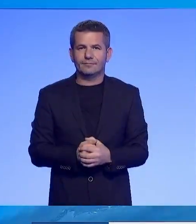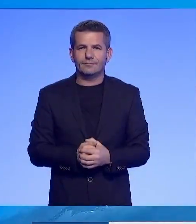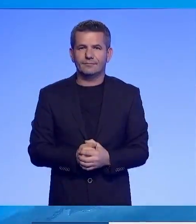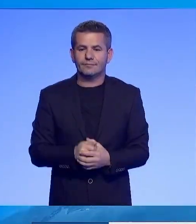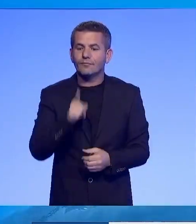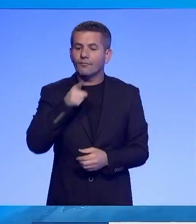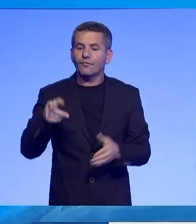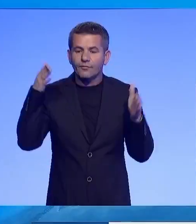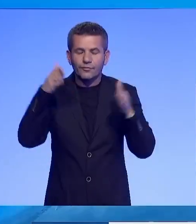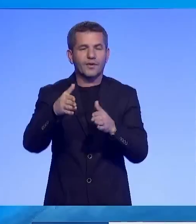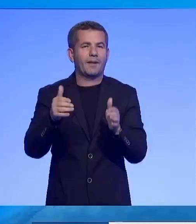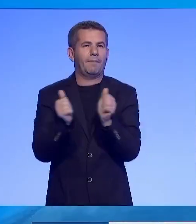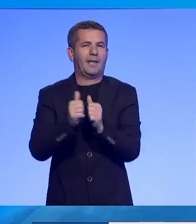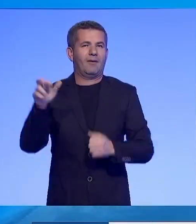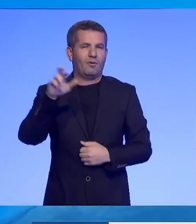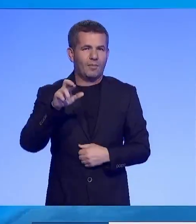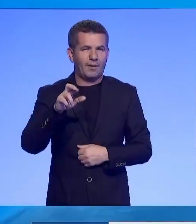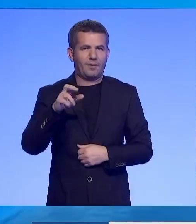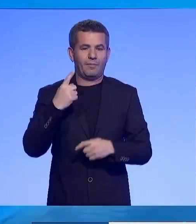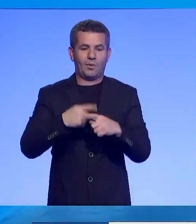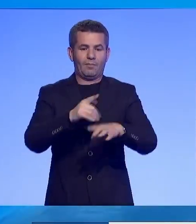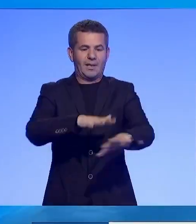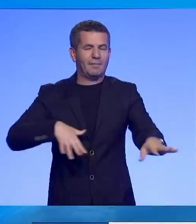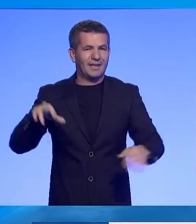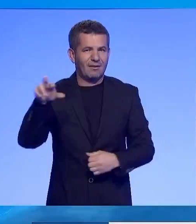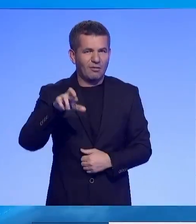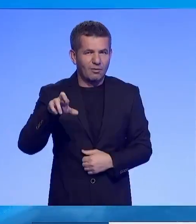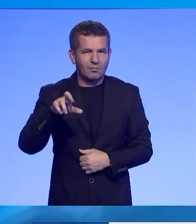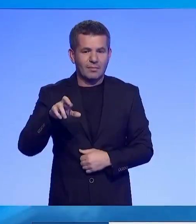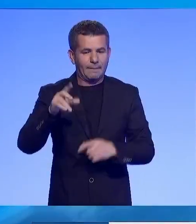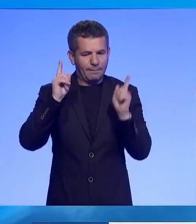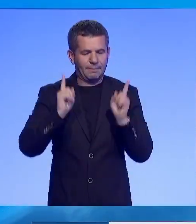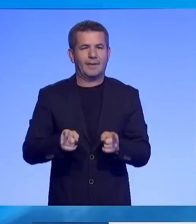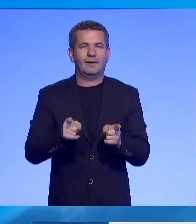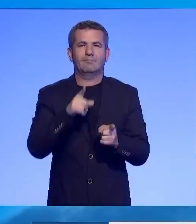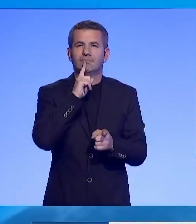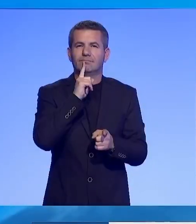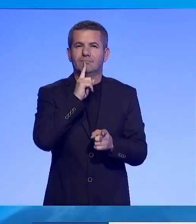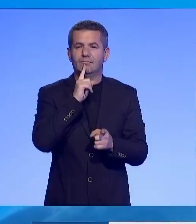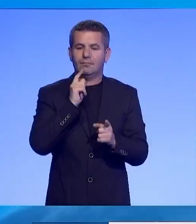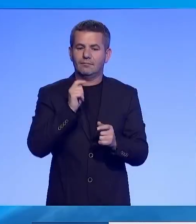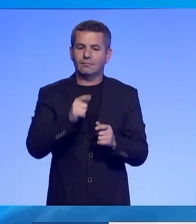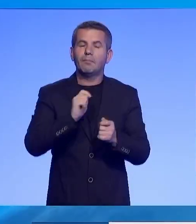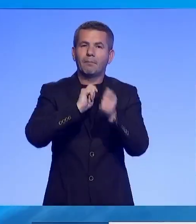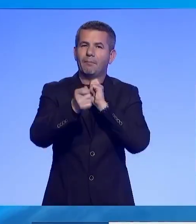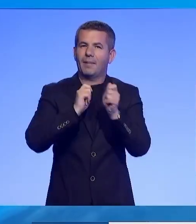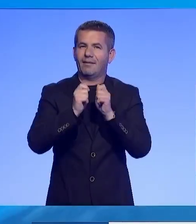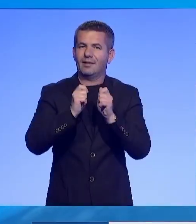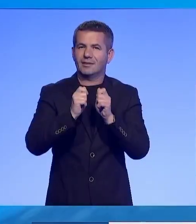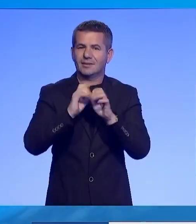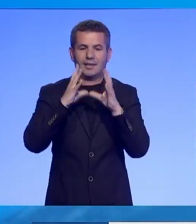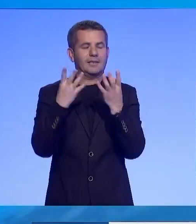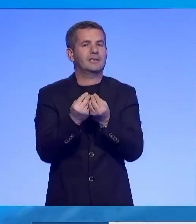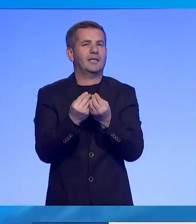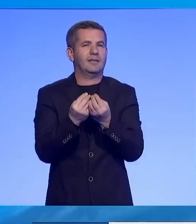i bashkimit e Europian, i parlamentit e Europian, duhet të jetë në arritjen e marveshjes gjithë